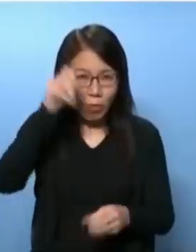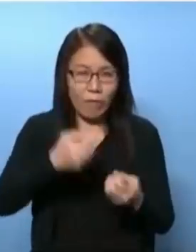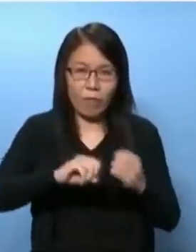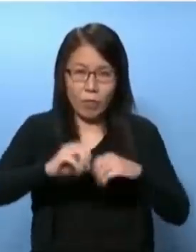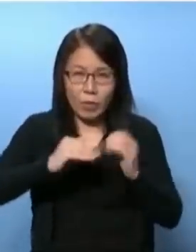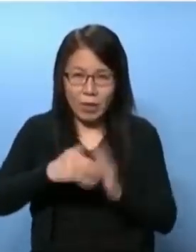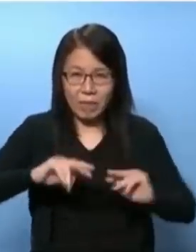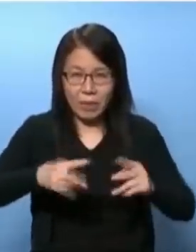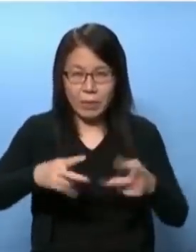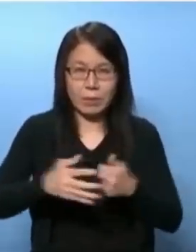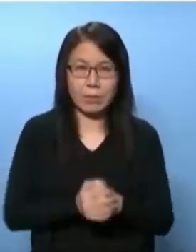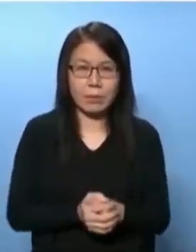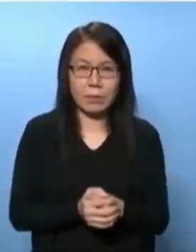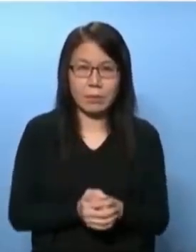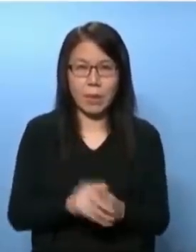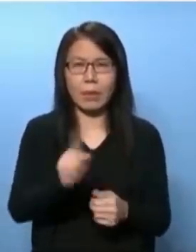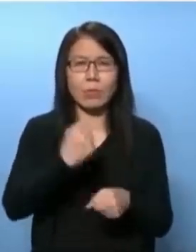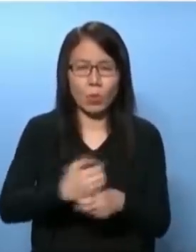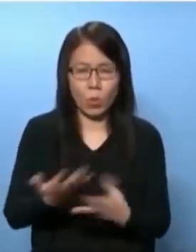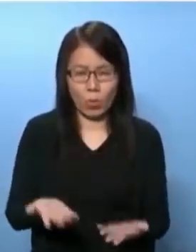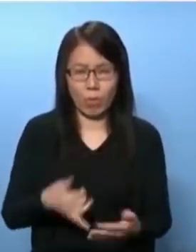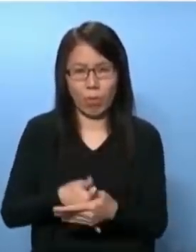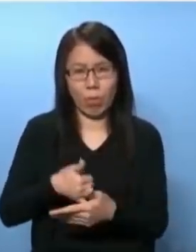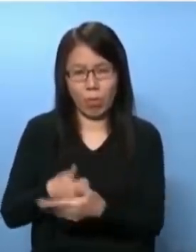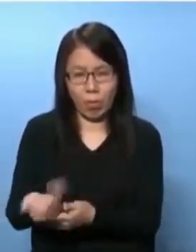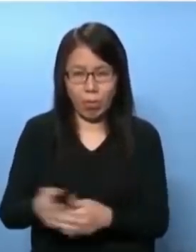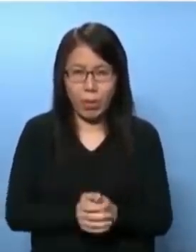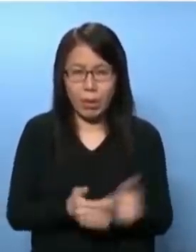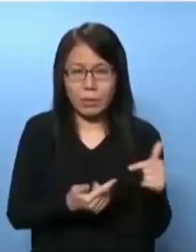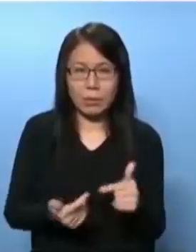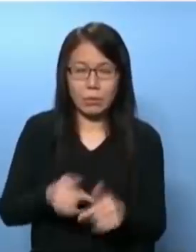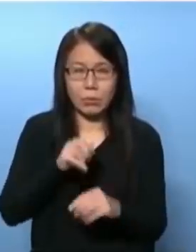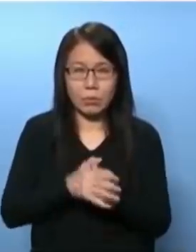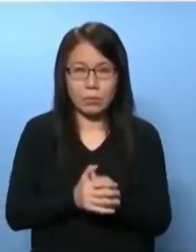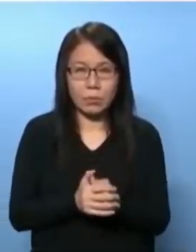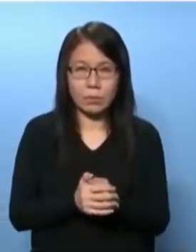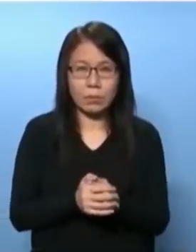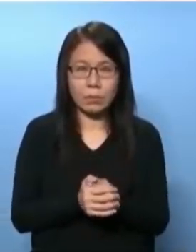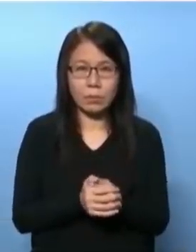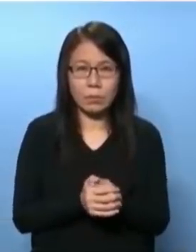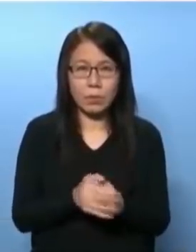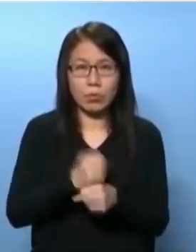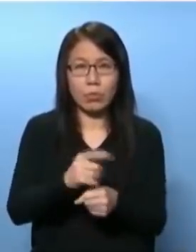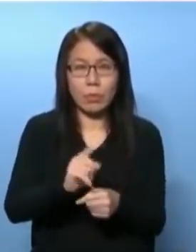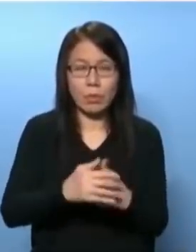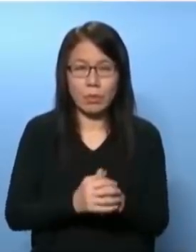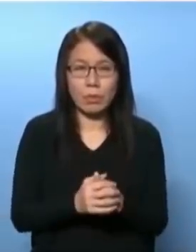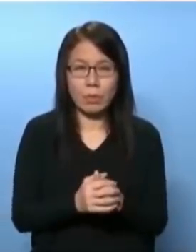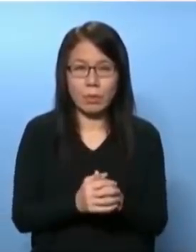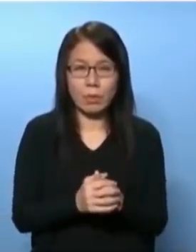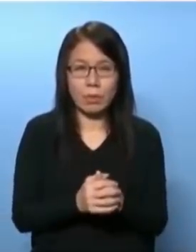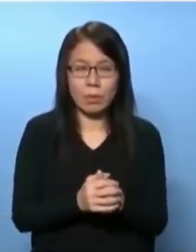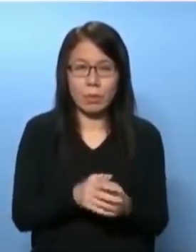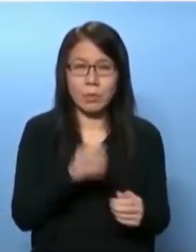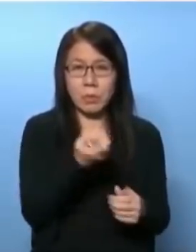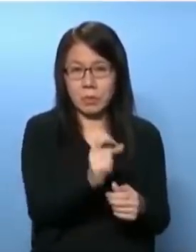讲发展怎样有得做那一路正是怎样做些什么呢运些钱